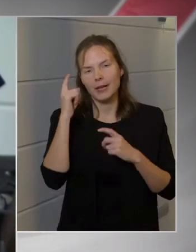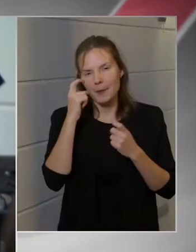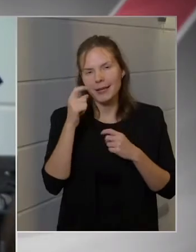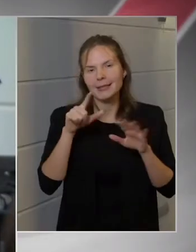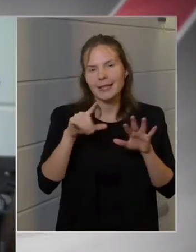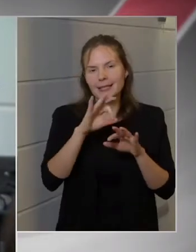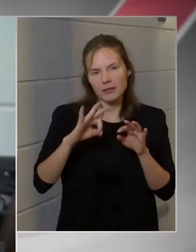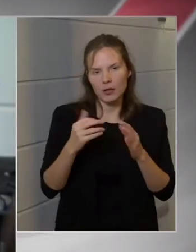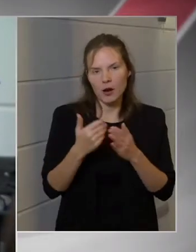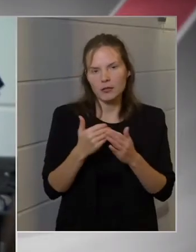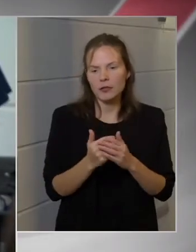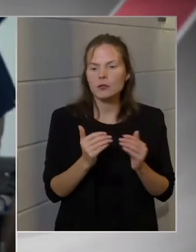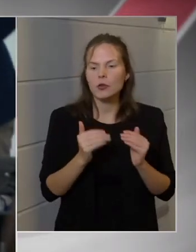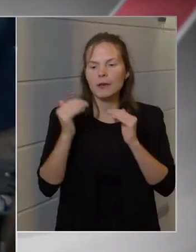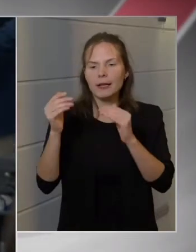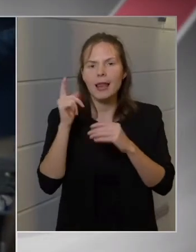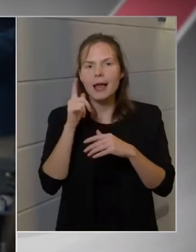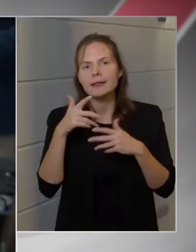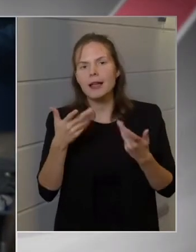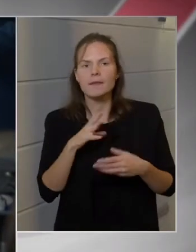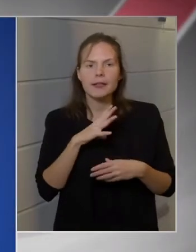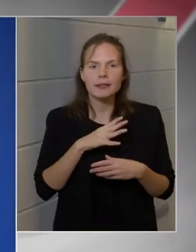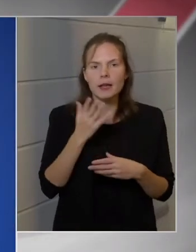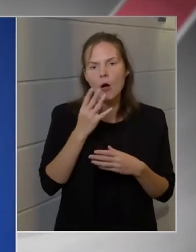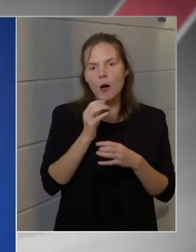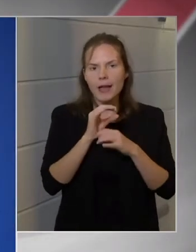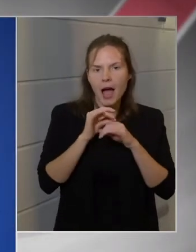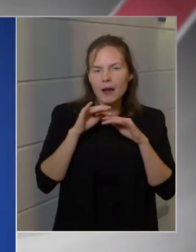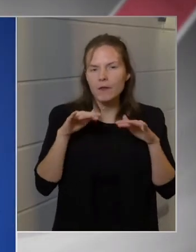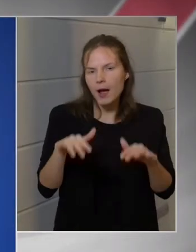veszélyezteti-e a járvány felángolása?